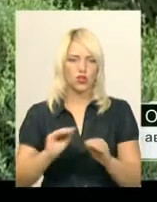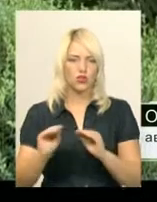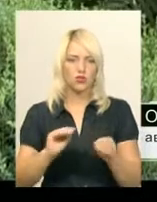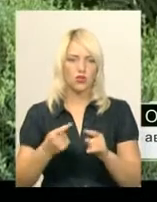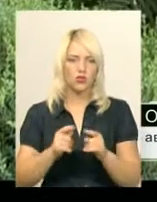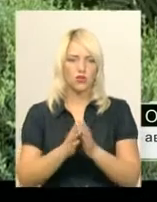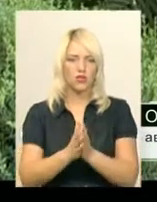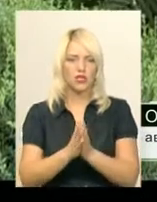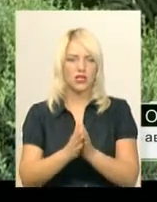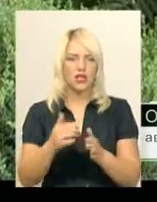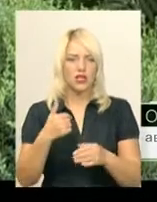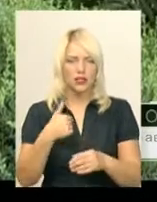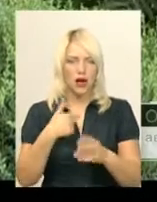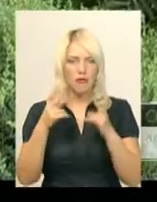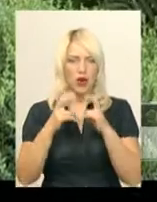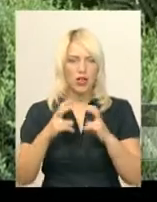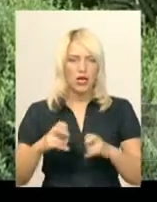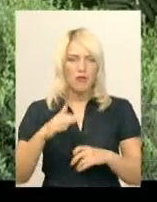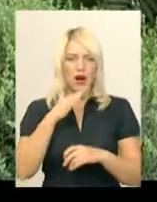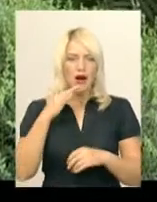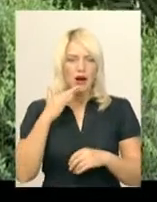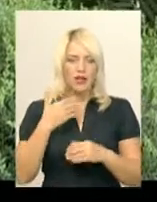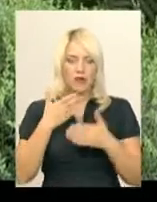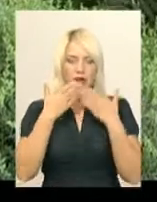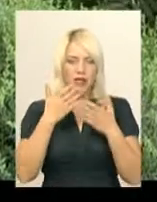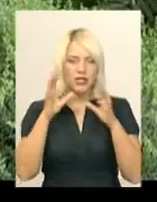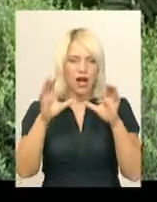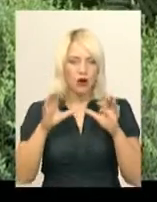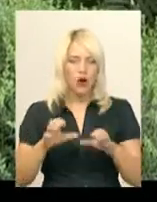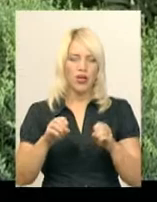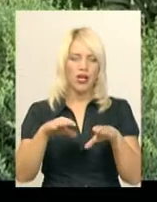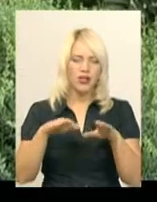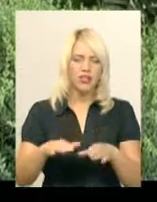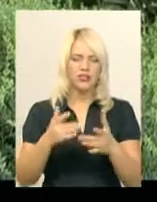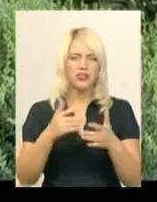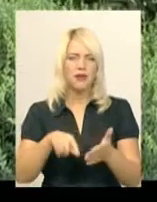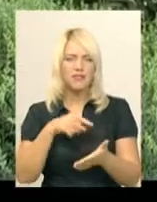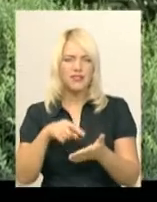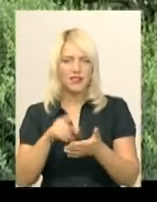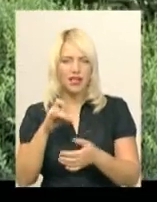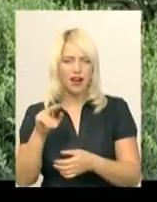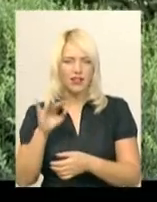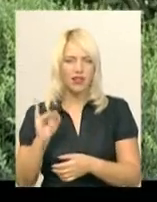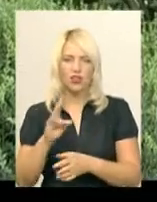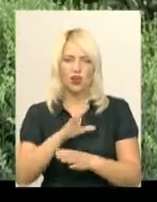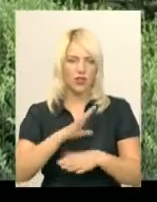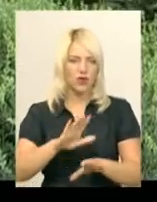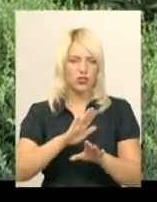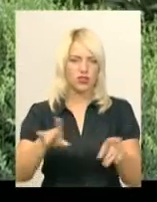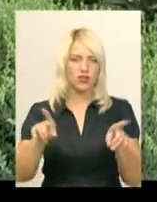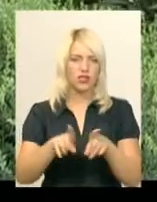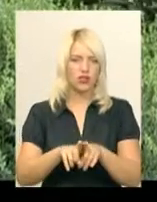петицію, я, звісно, проаналізувала багато чинного законодавства, рішень інших міських рад, але не очікувала